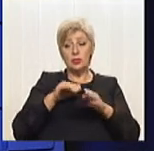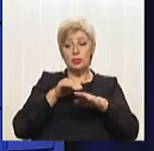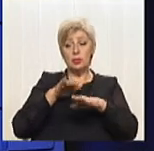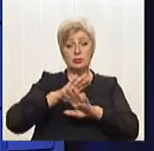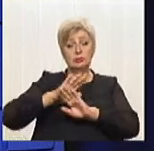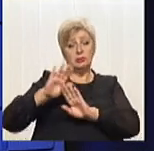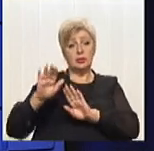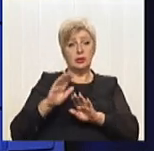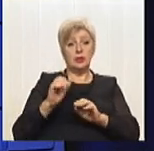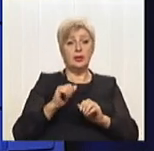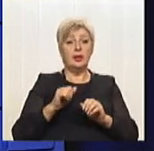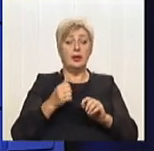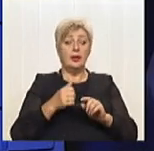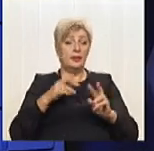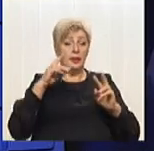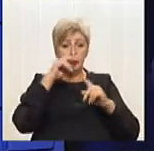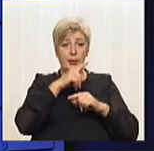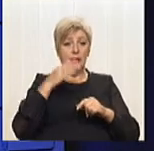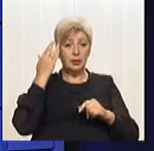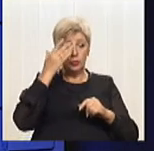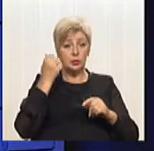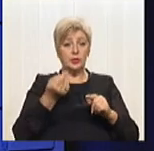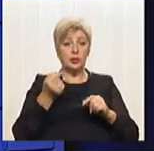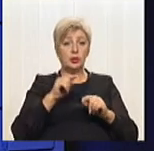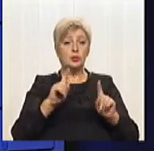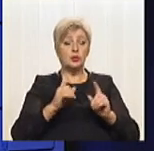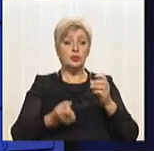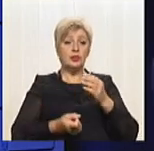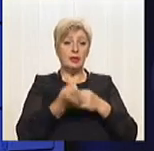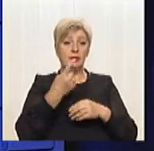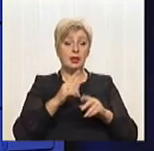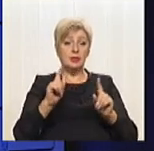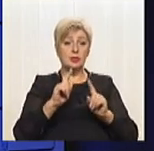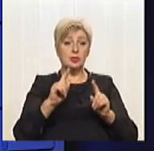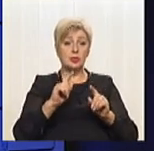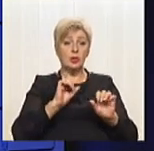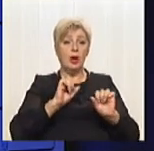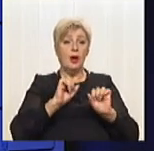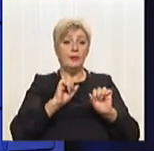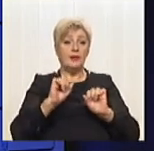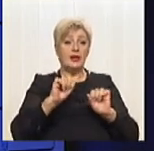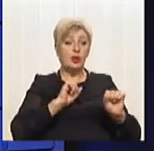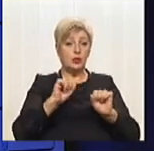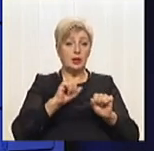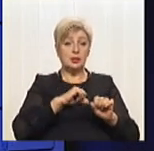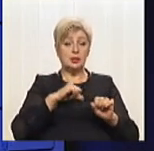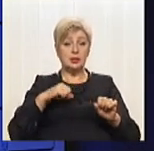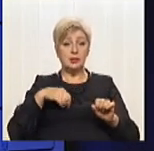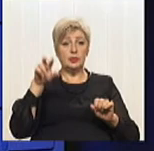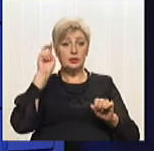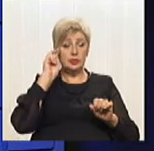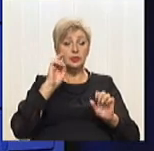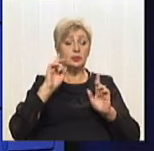На жаль, дуже хибна думка, тому що виявляється, що за реалізацією саме державної позиції в сфері, наприклад, того ж